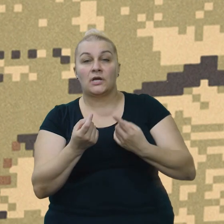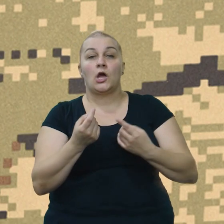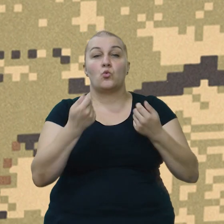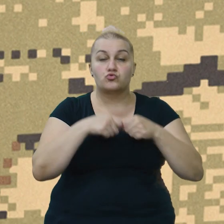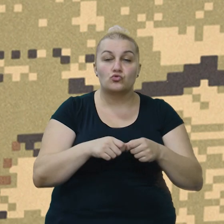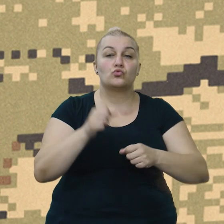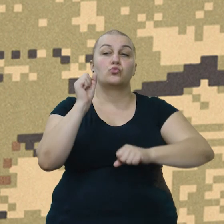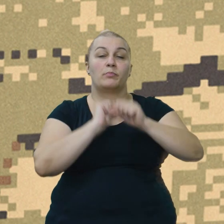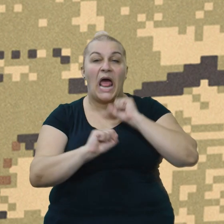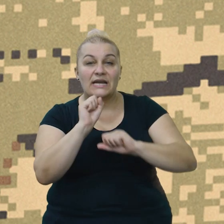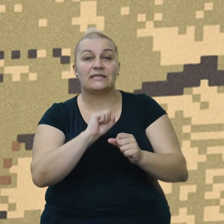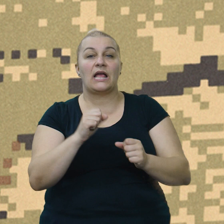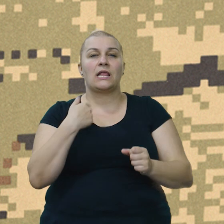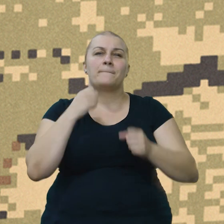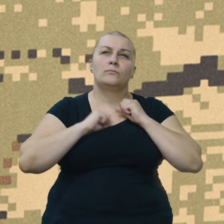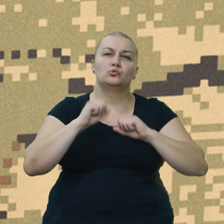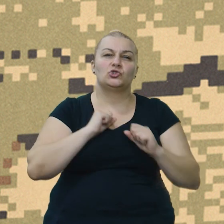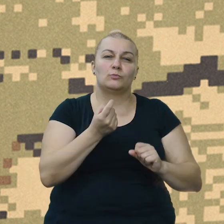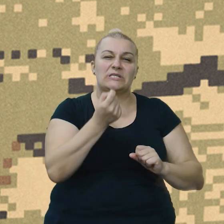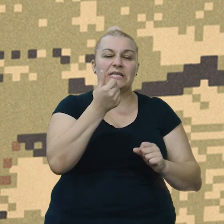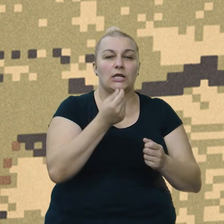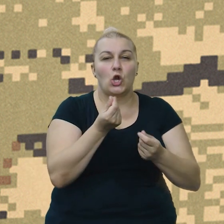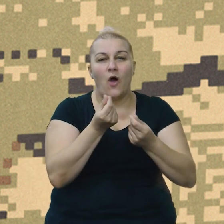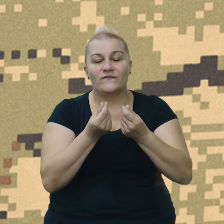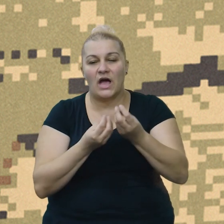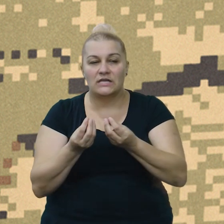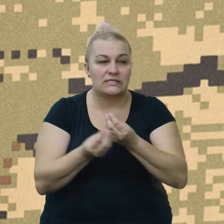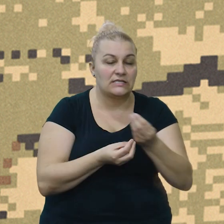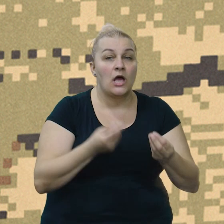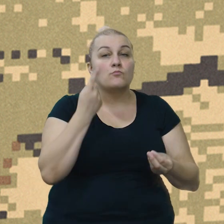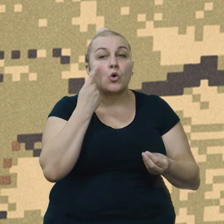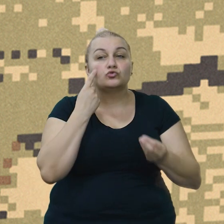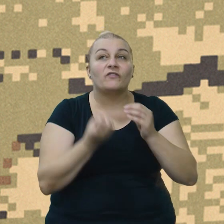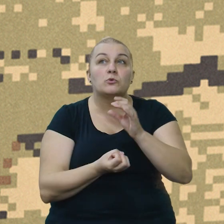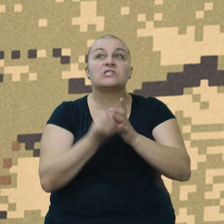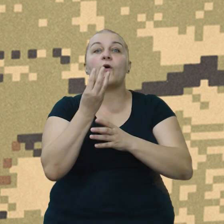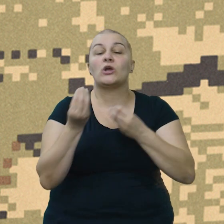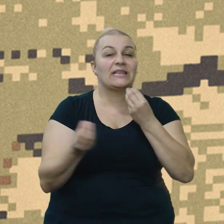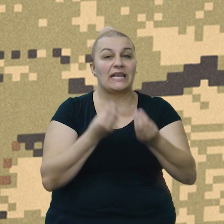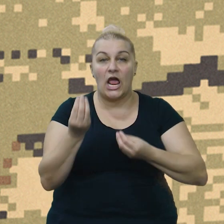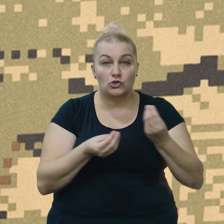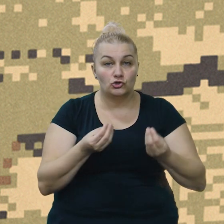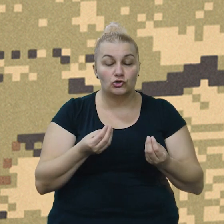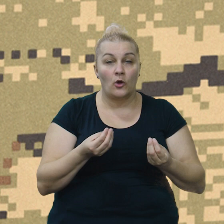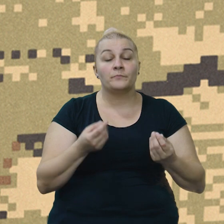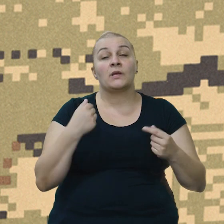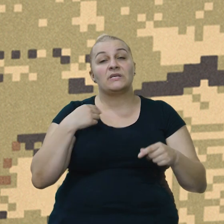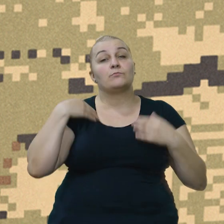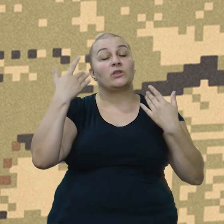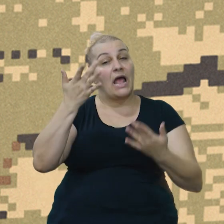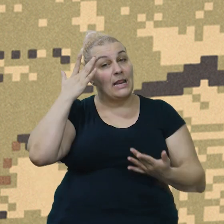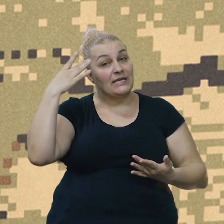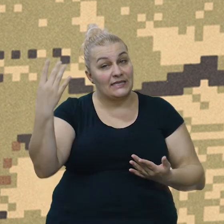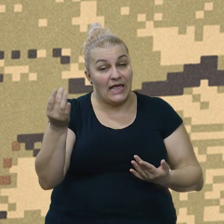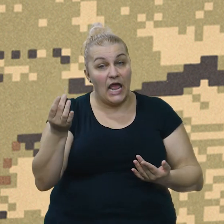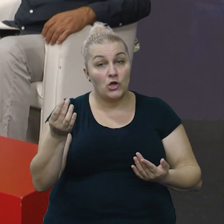branitelje, mučujemo se sa sitnim novcima da bi stvorili nešto. Recimo, dali smo ideju koju